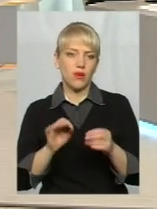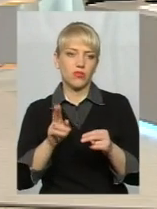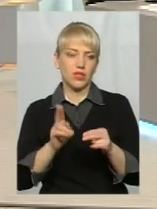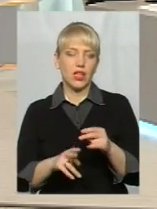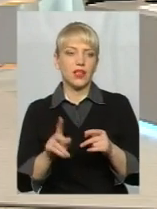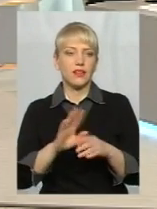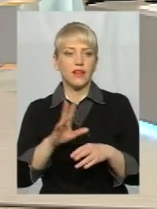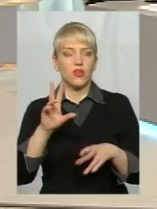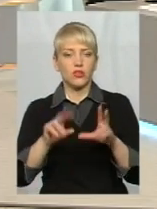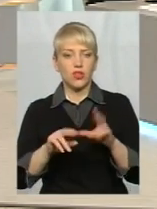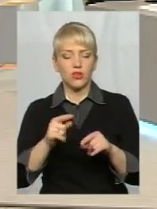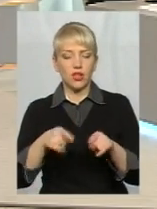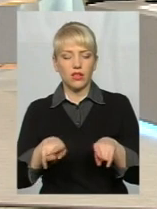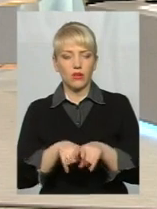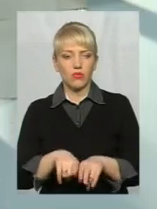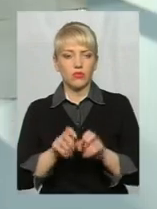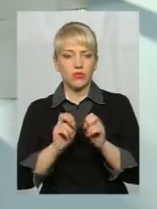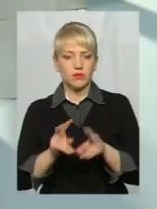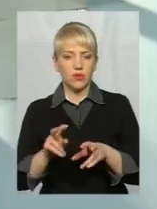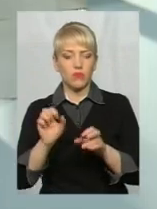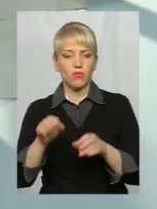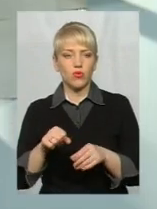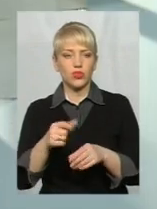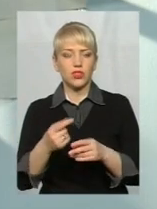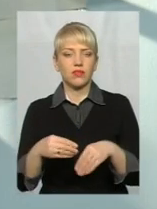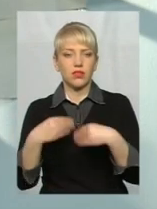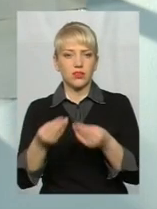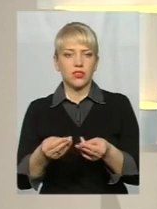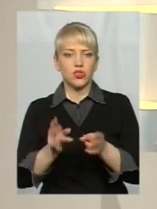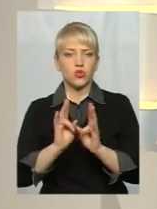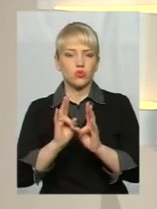таку небезпеку, вона просто йде робити речі, які потім можуть навіть зашкодити життю.